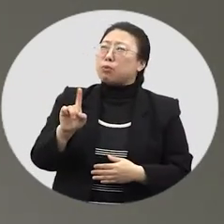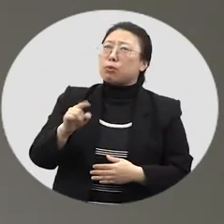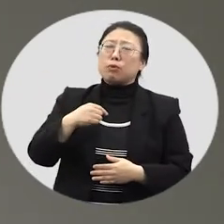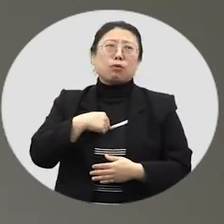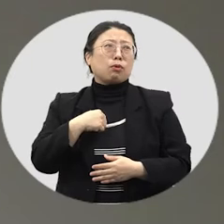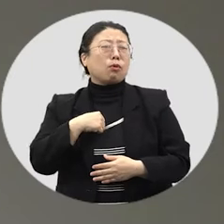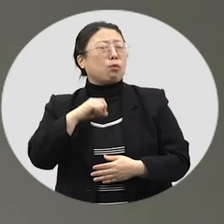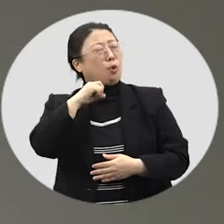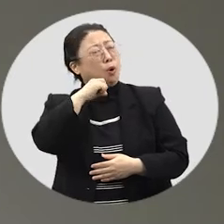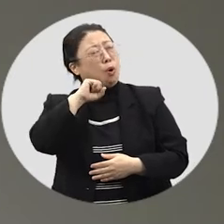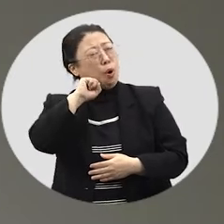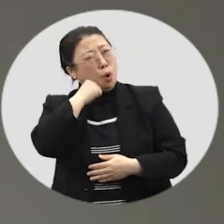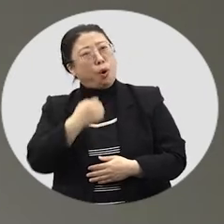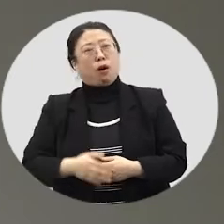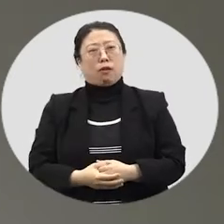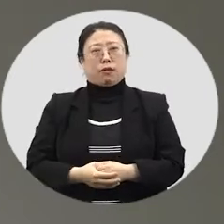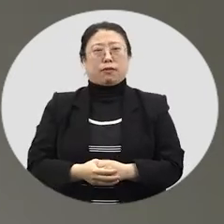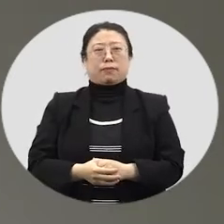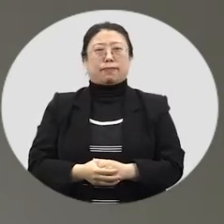너무 어려워요.